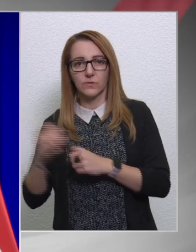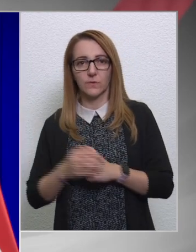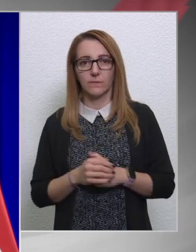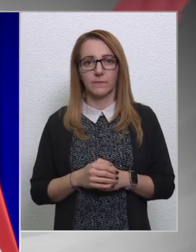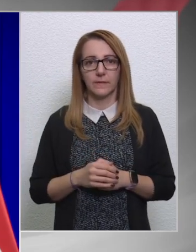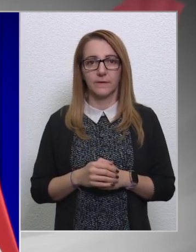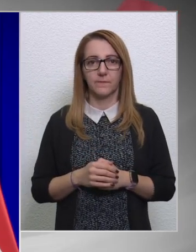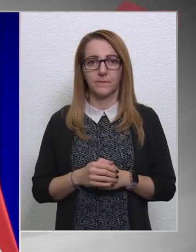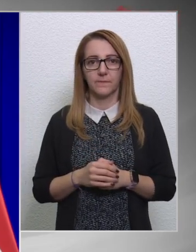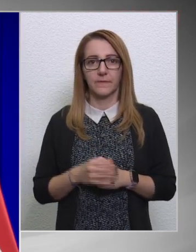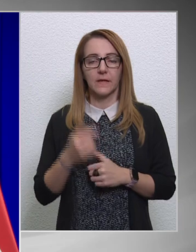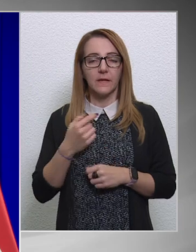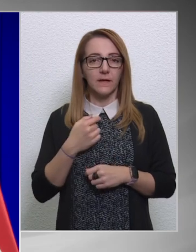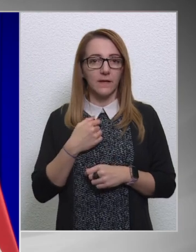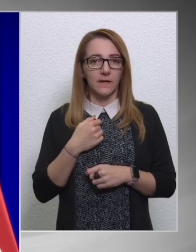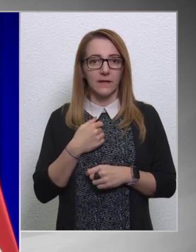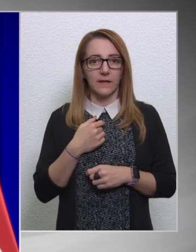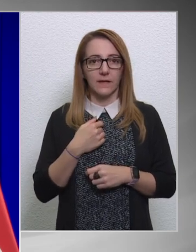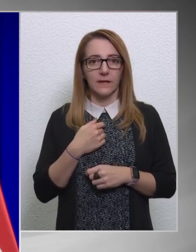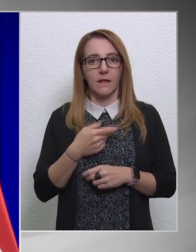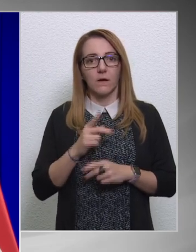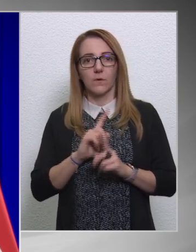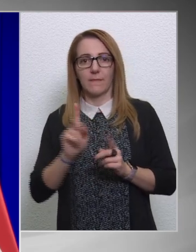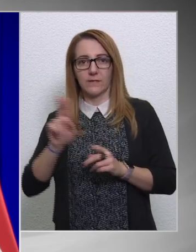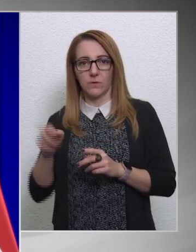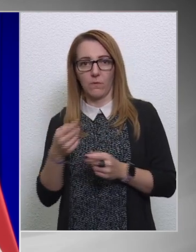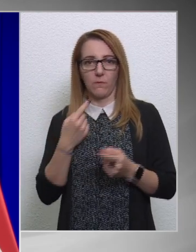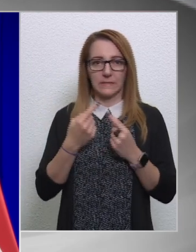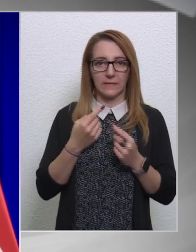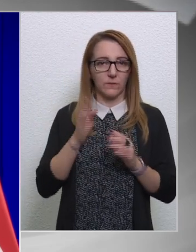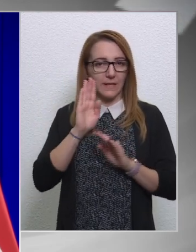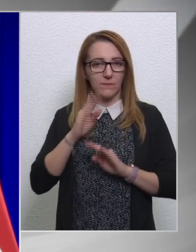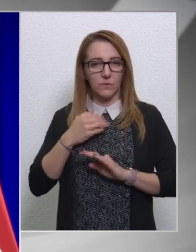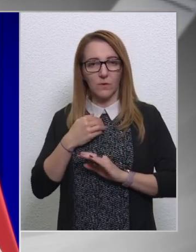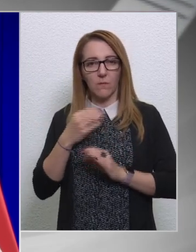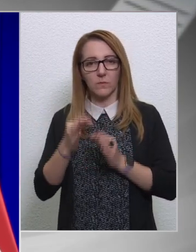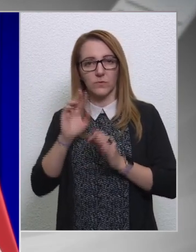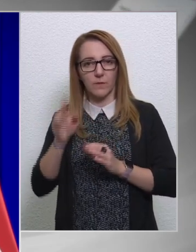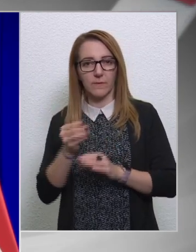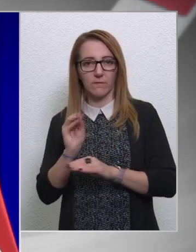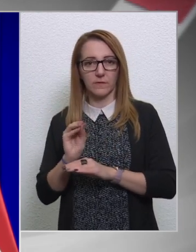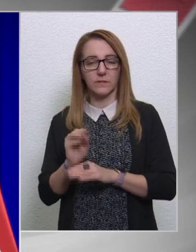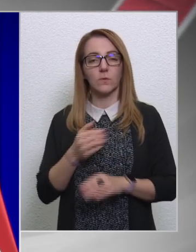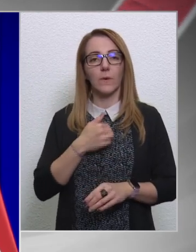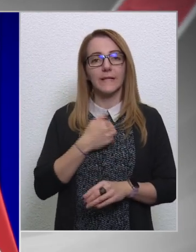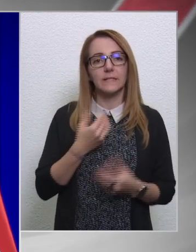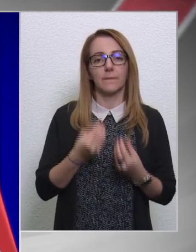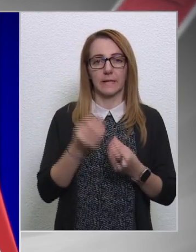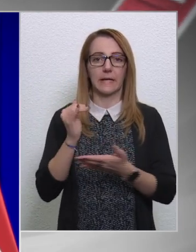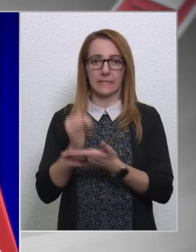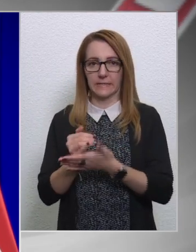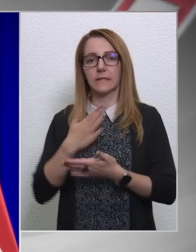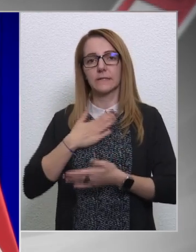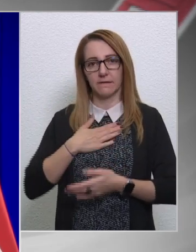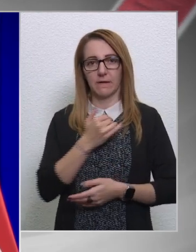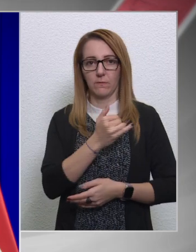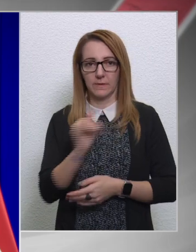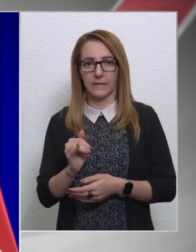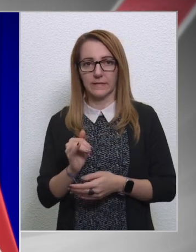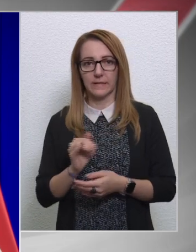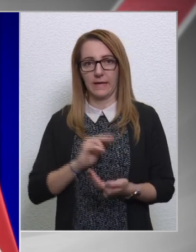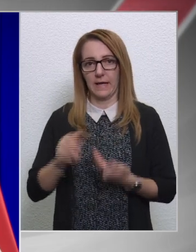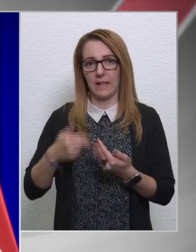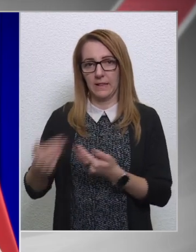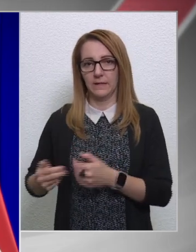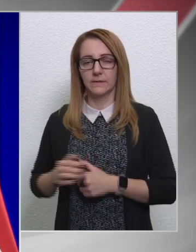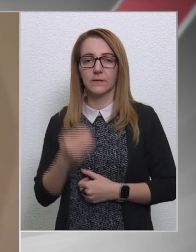Nem, nem, akkor másról beszélhetünk, azt nem tudom, hogy akkor pontosan miről van szó. Egyetemekkel, igen, kívánunk mindegyikkel kötni